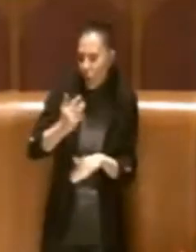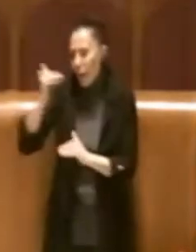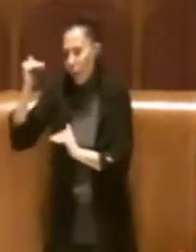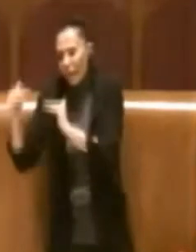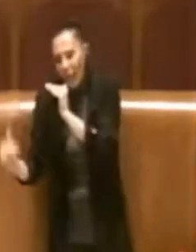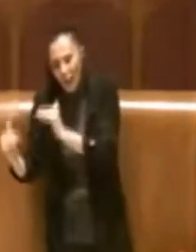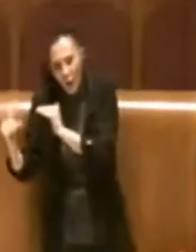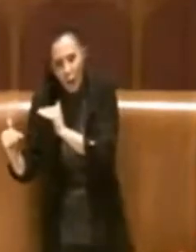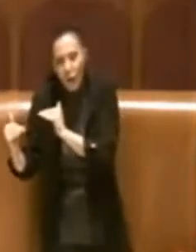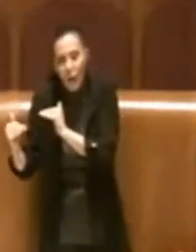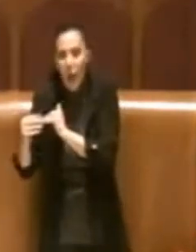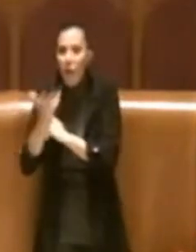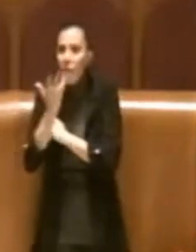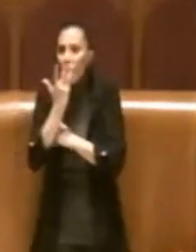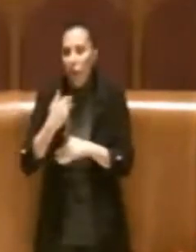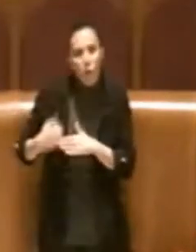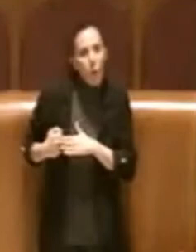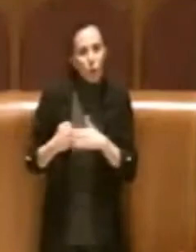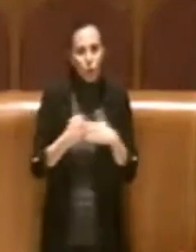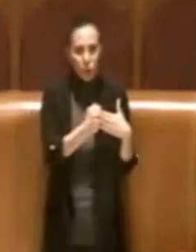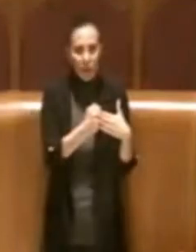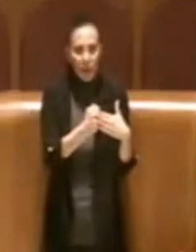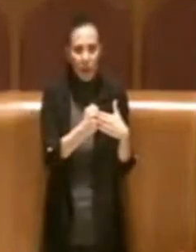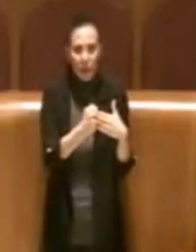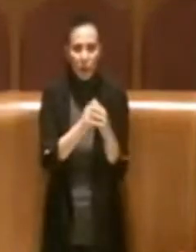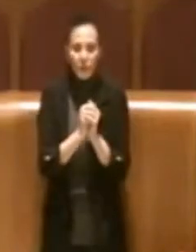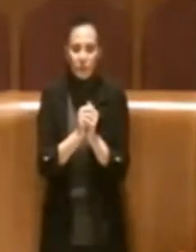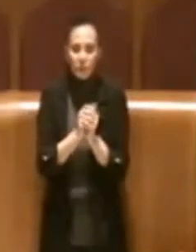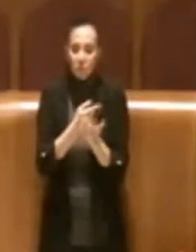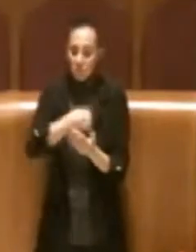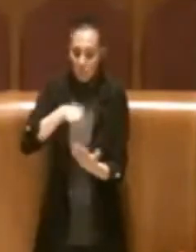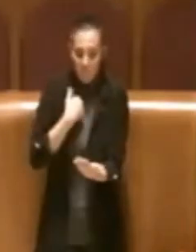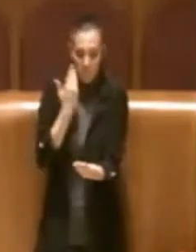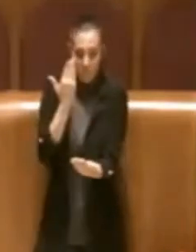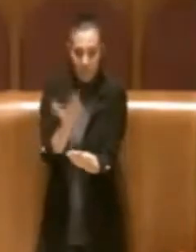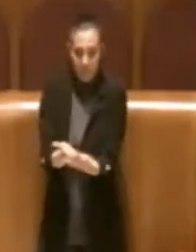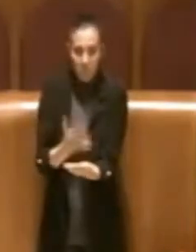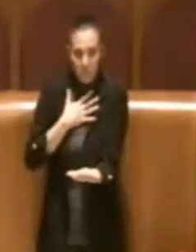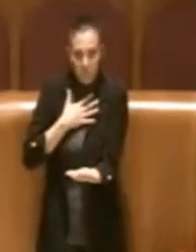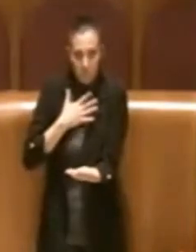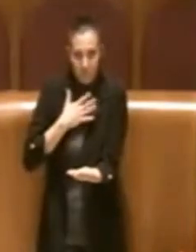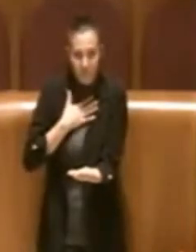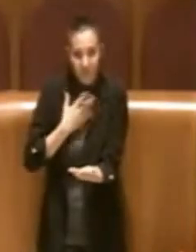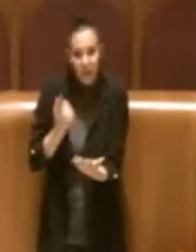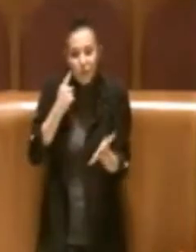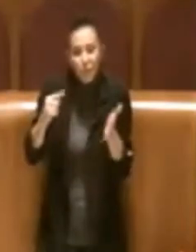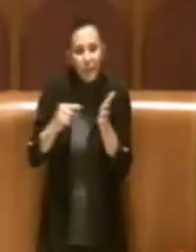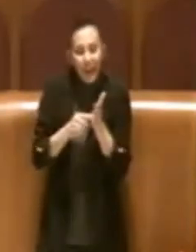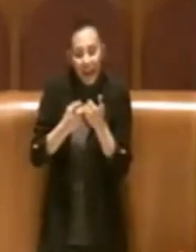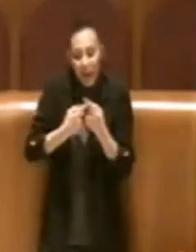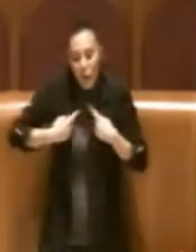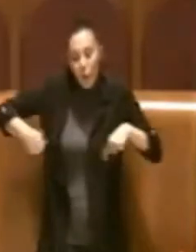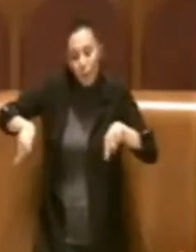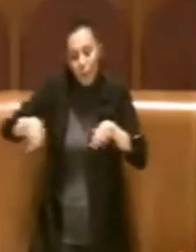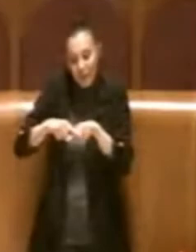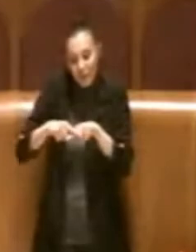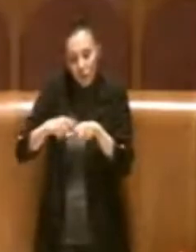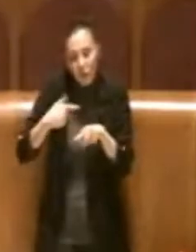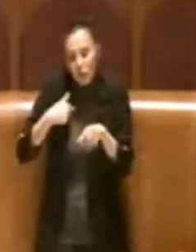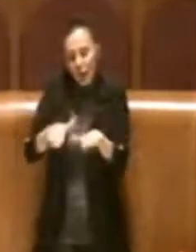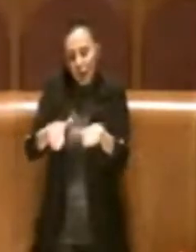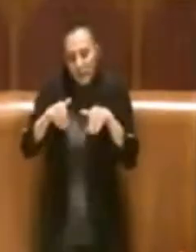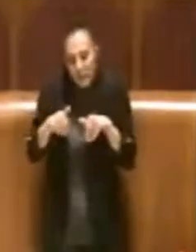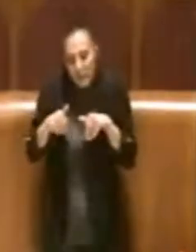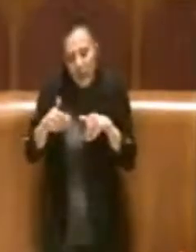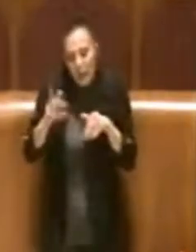sostenere. Quindi questa è la nostra proposta, tornare nelle commissioni, ci asterremo nel merito della delibera.